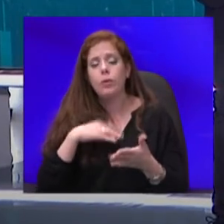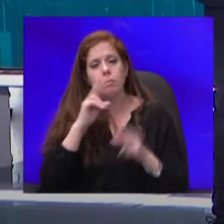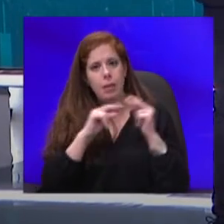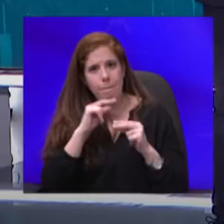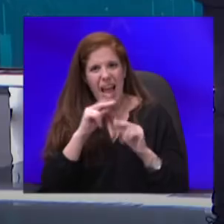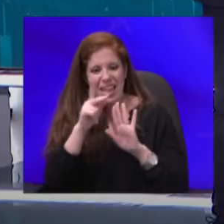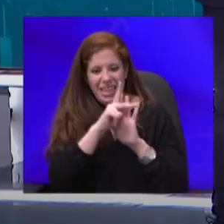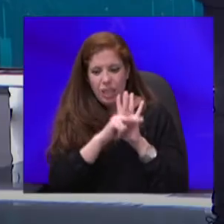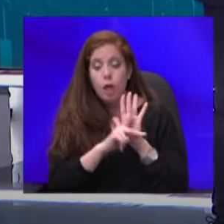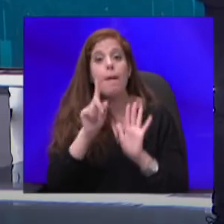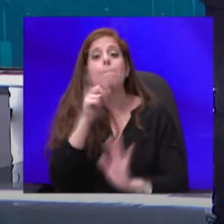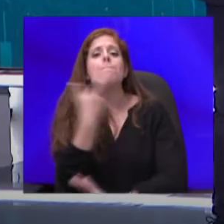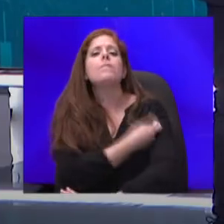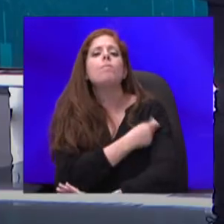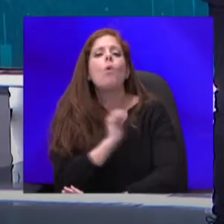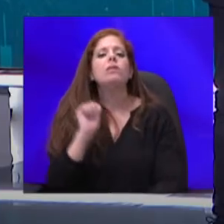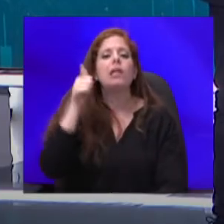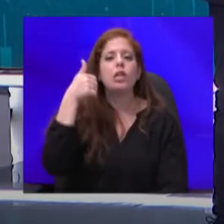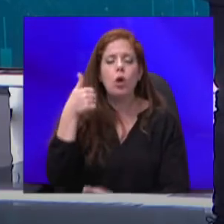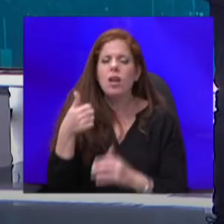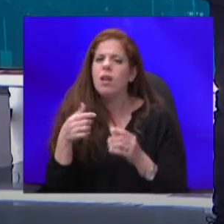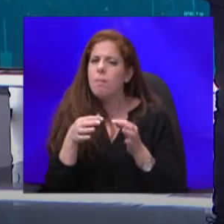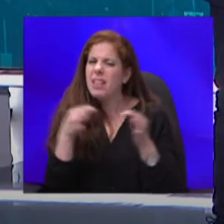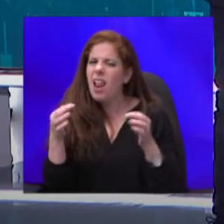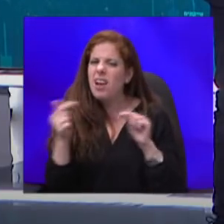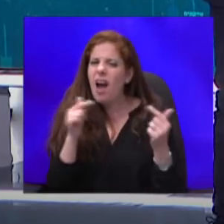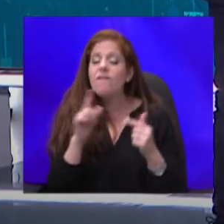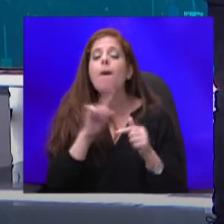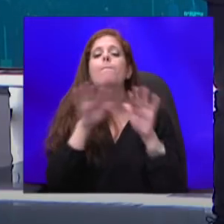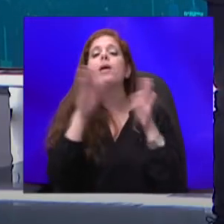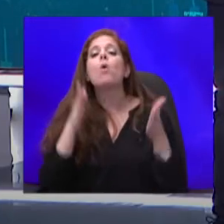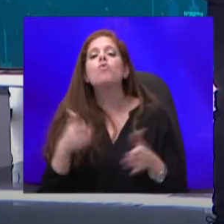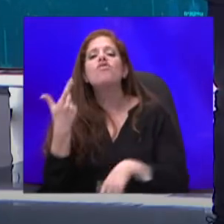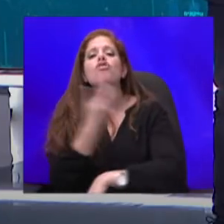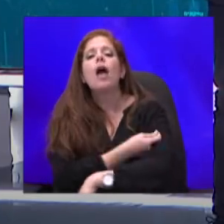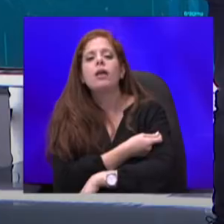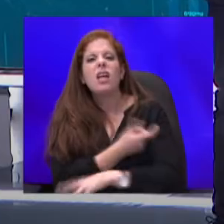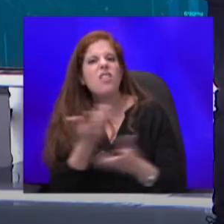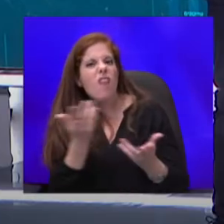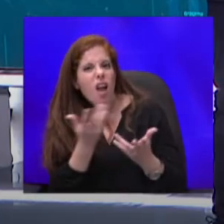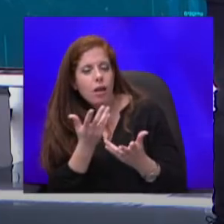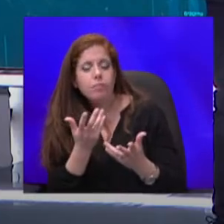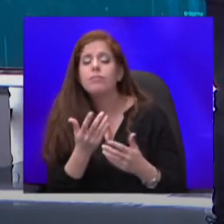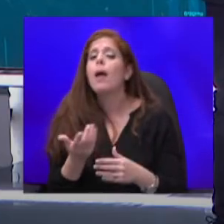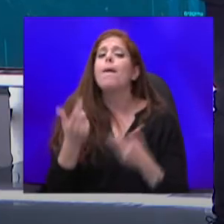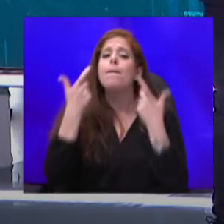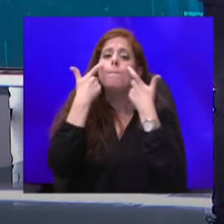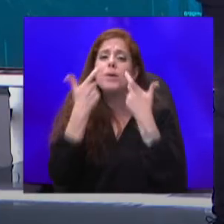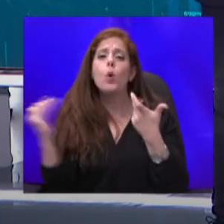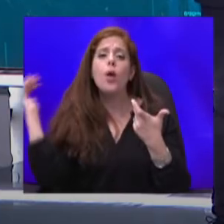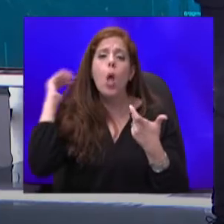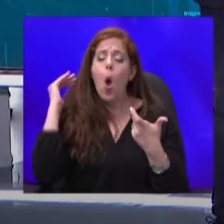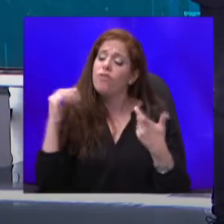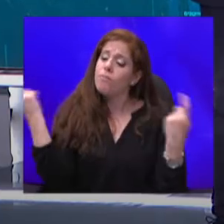קודם, מתפתח קרב על מי יהיה הגוף שיחסן, ואיך. פיקוד העורף פרסם היום עמדה, לפיה הוא זה שצריך